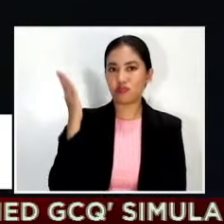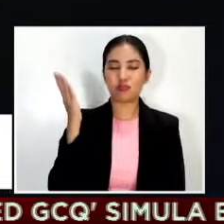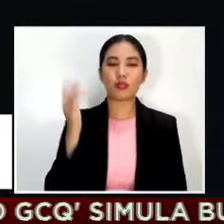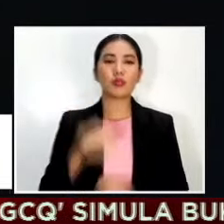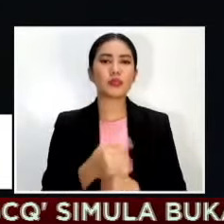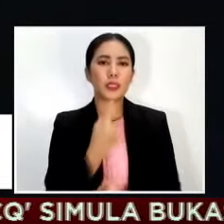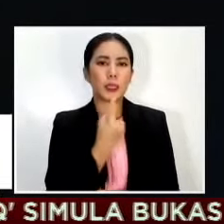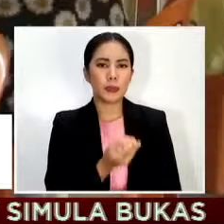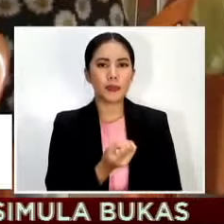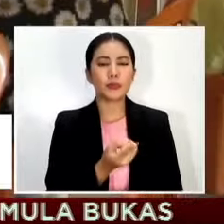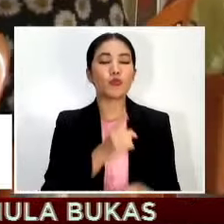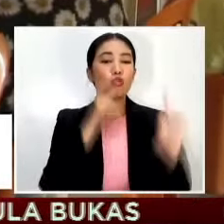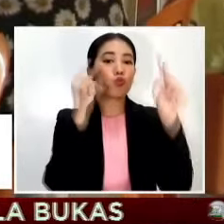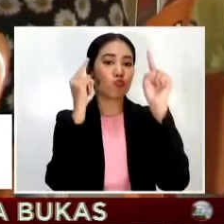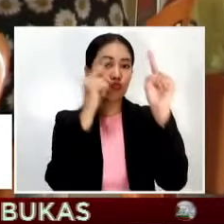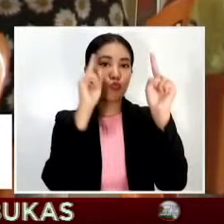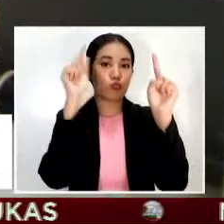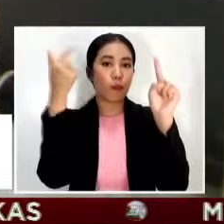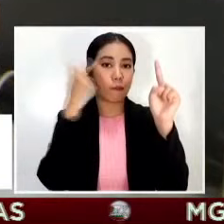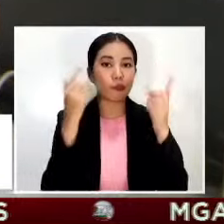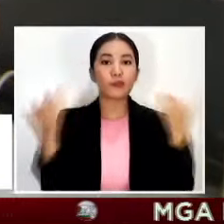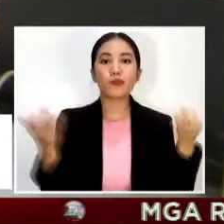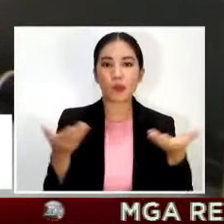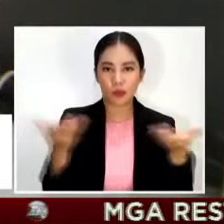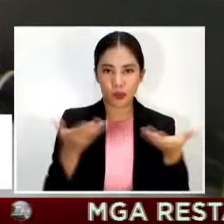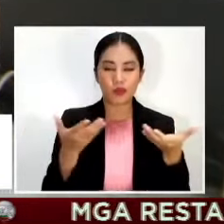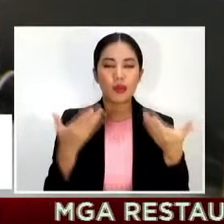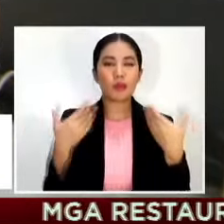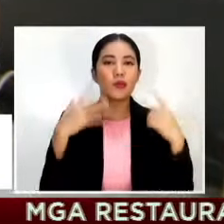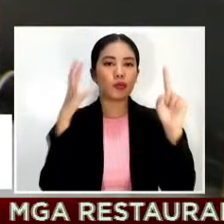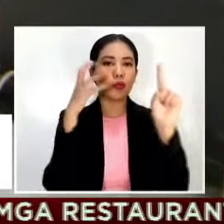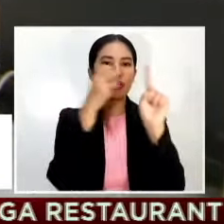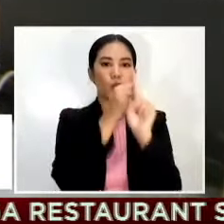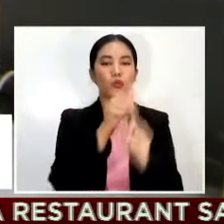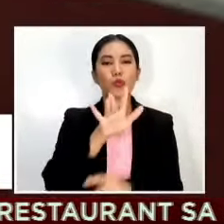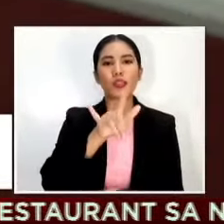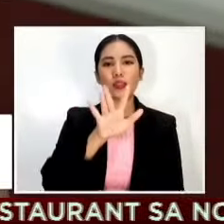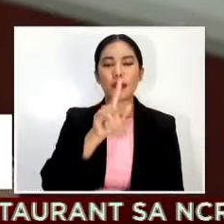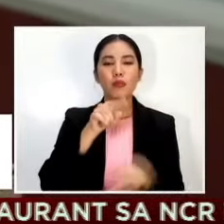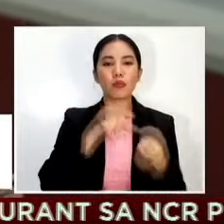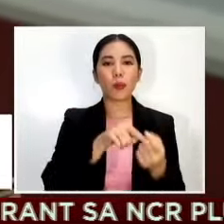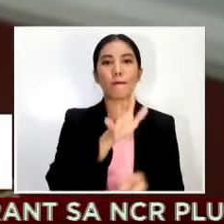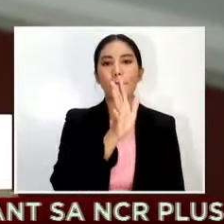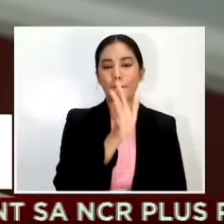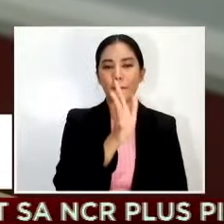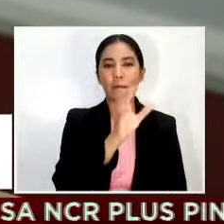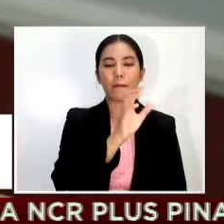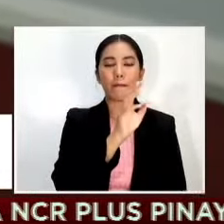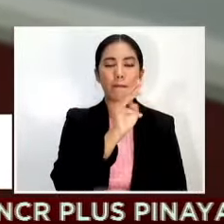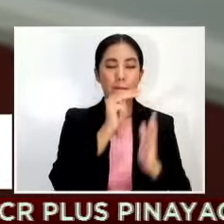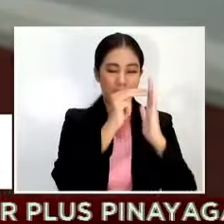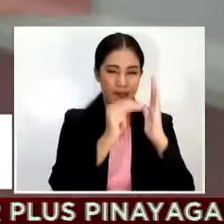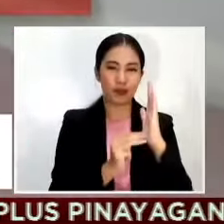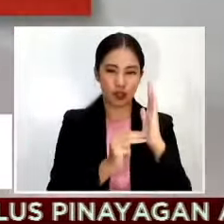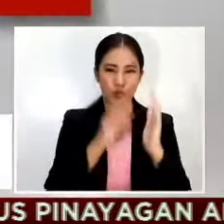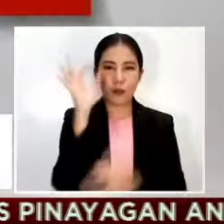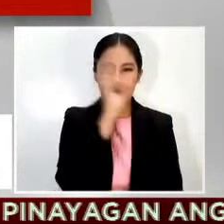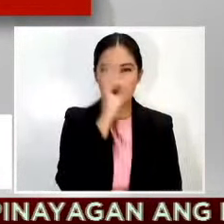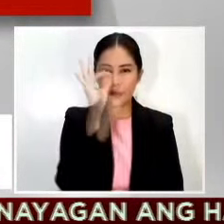niyang target ng gobyerno na makapagbakuna ng 25 hanggang 50 million na Pilipino bago mag-September 21